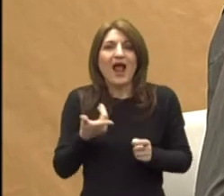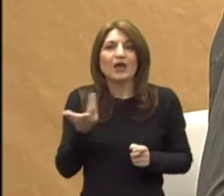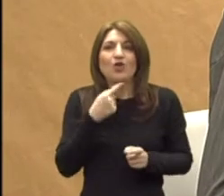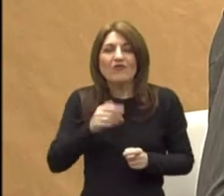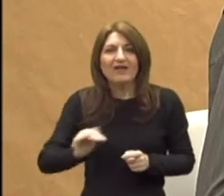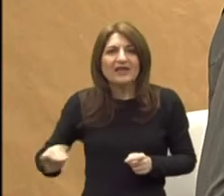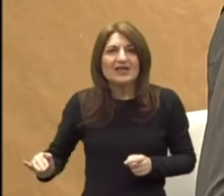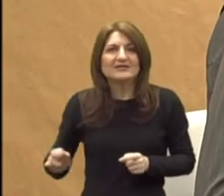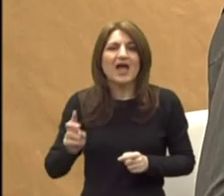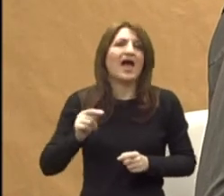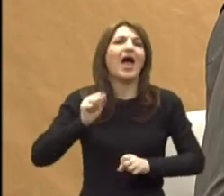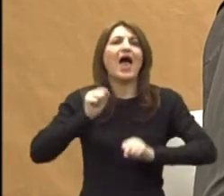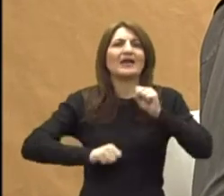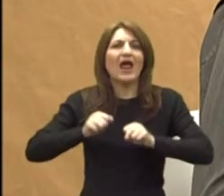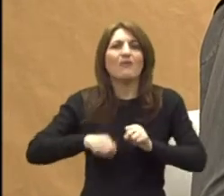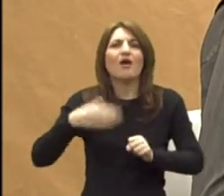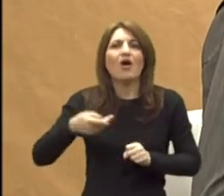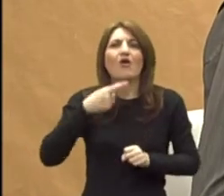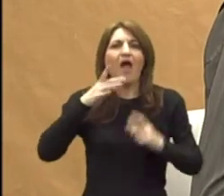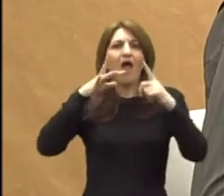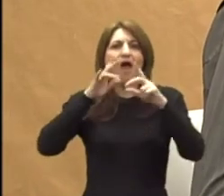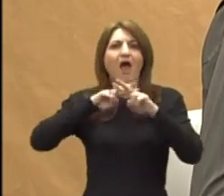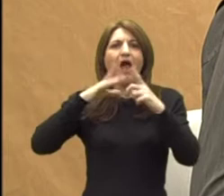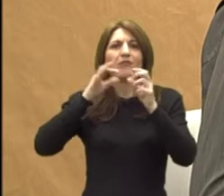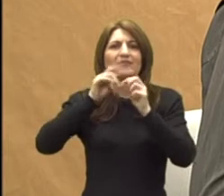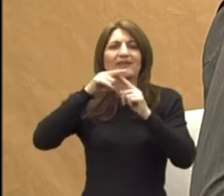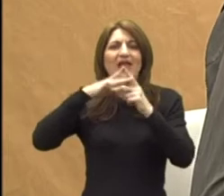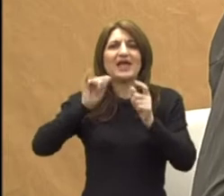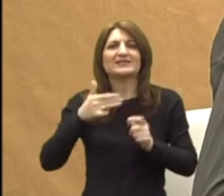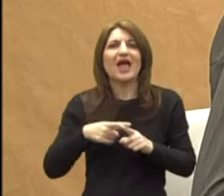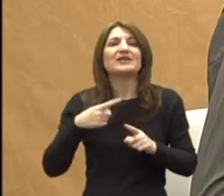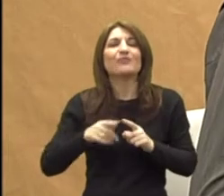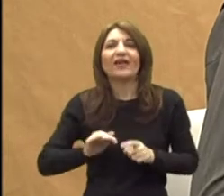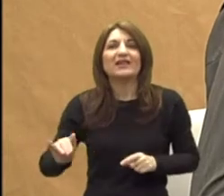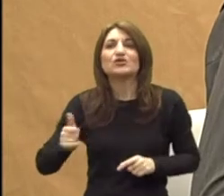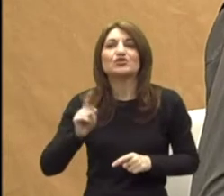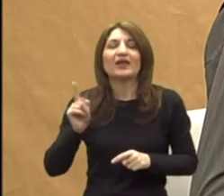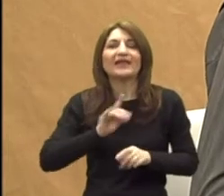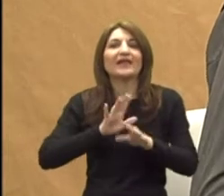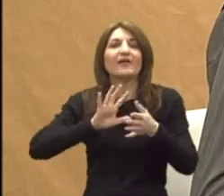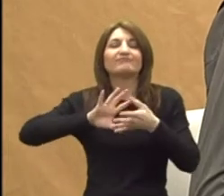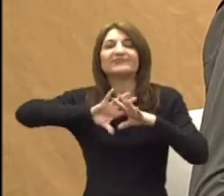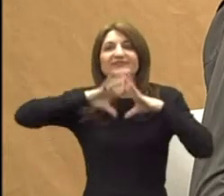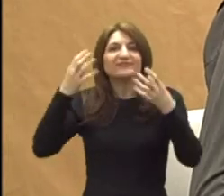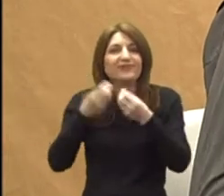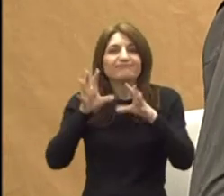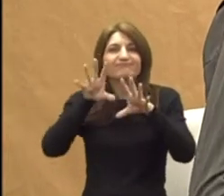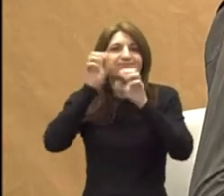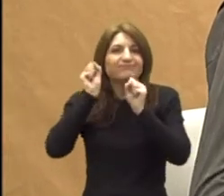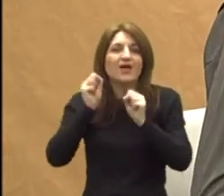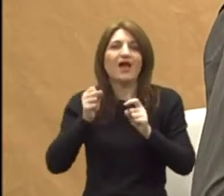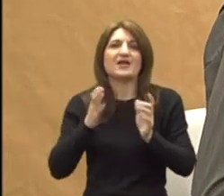rehabilitaciji, ne govorimo o habilitaciji. Jer djeca koje imaju određene teškoće nisu još usvojile određene motoričke